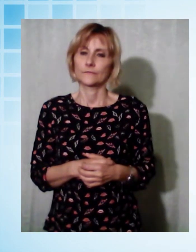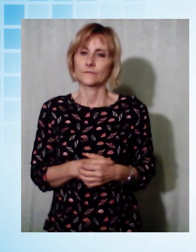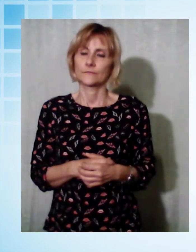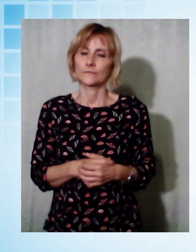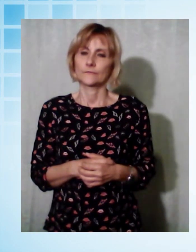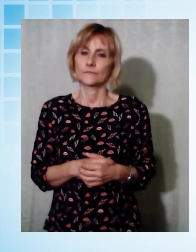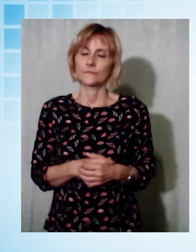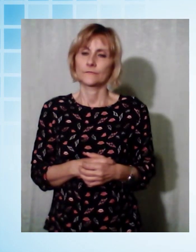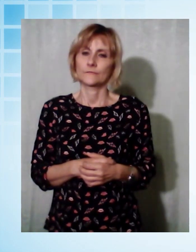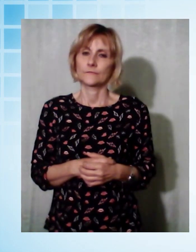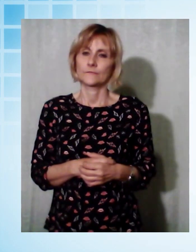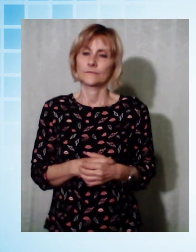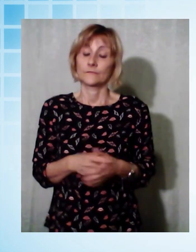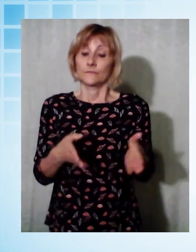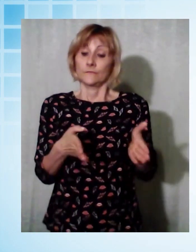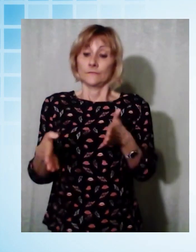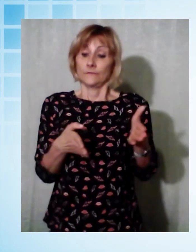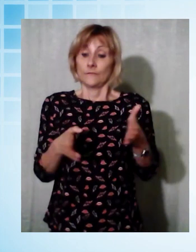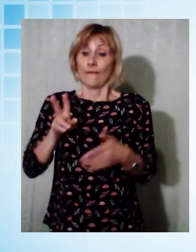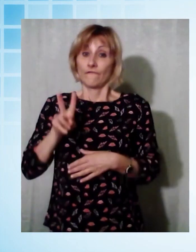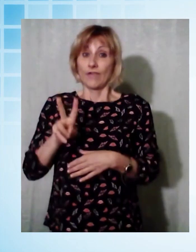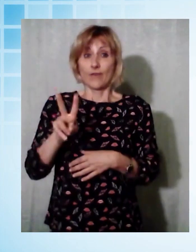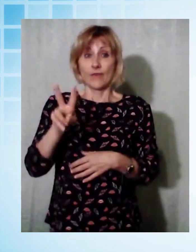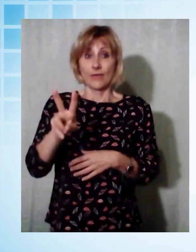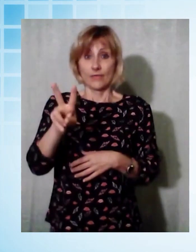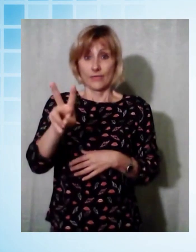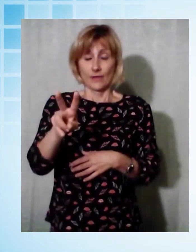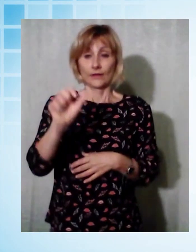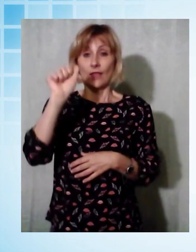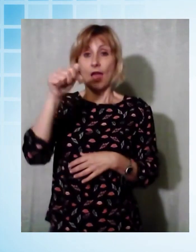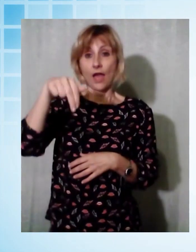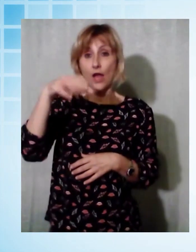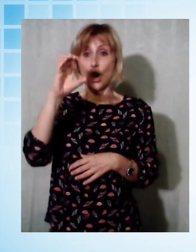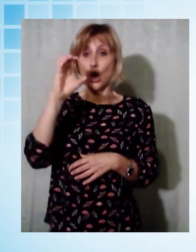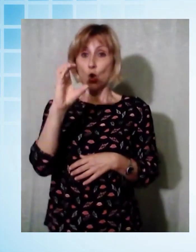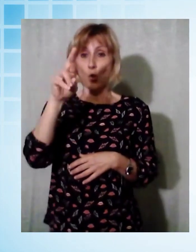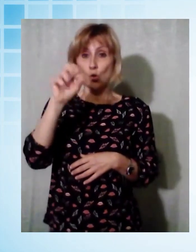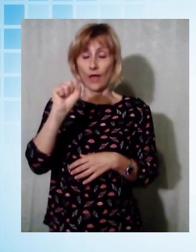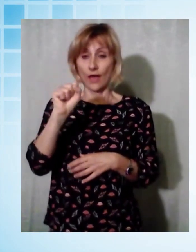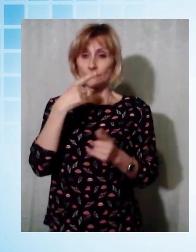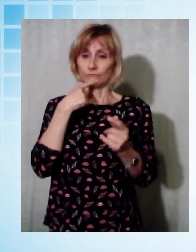È arrivato il momento della rubrica del venerdì. Sergio Talenti, l'Ancora.